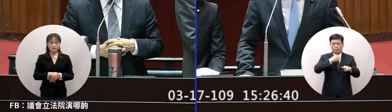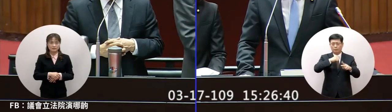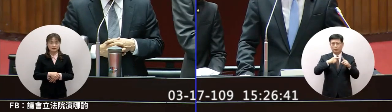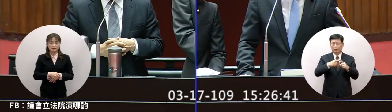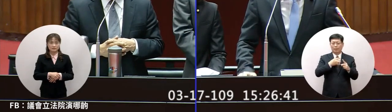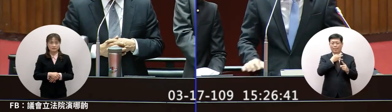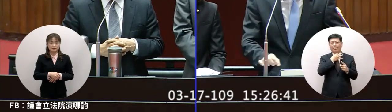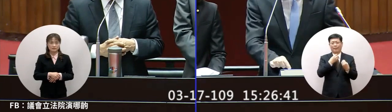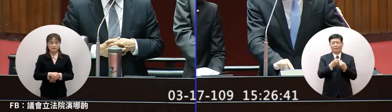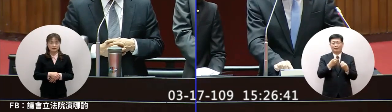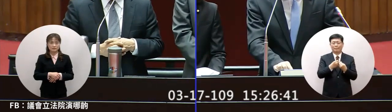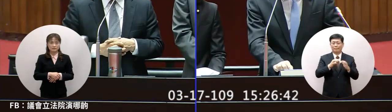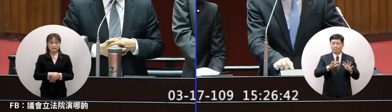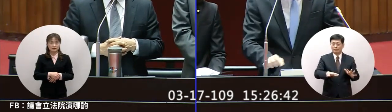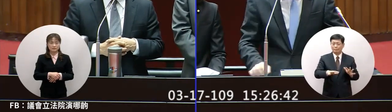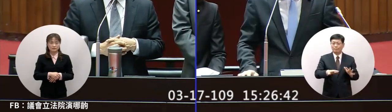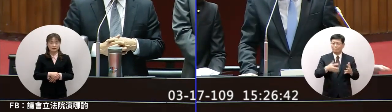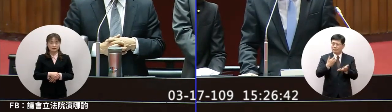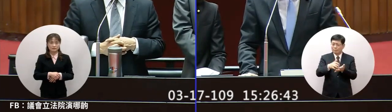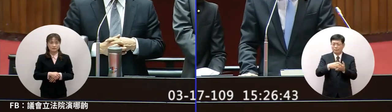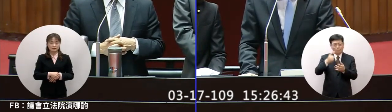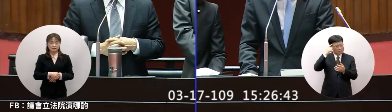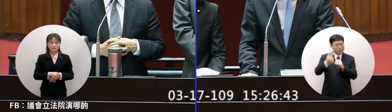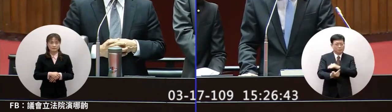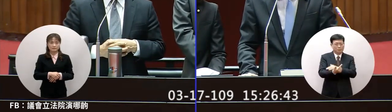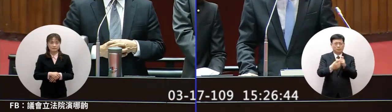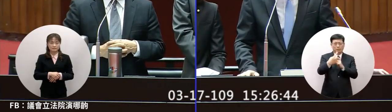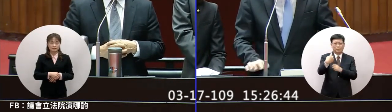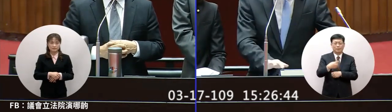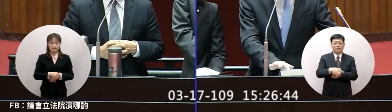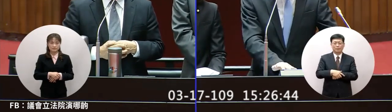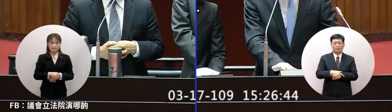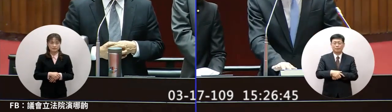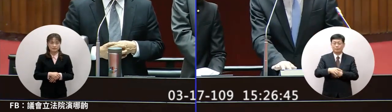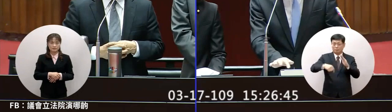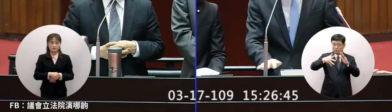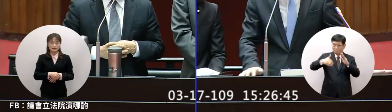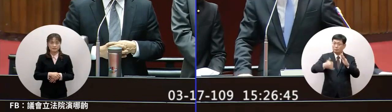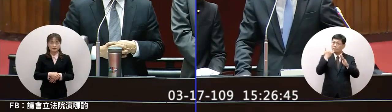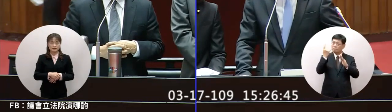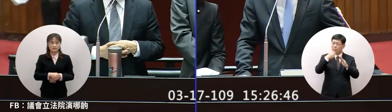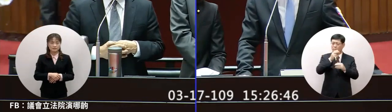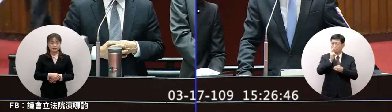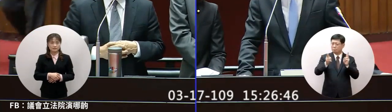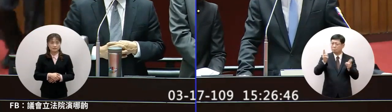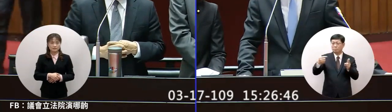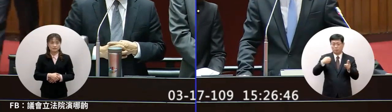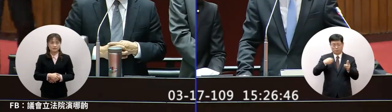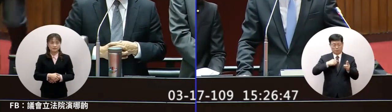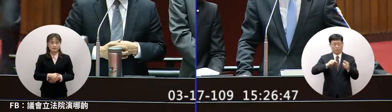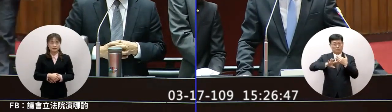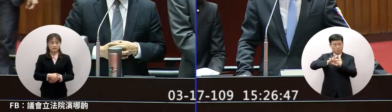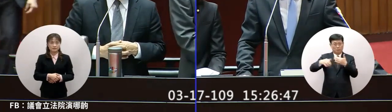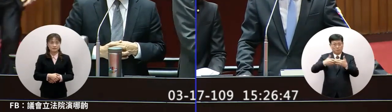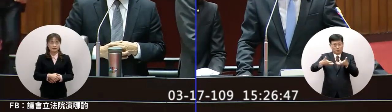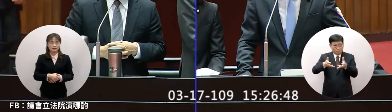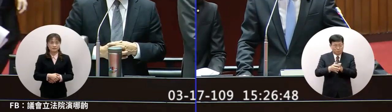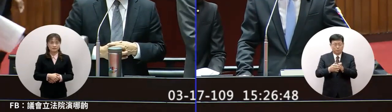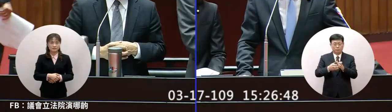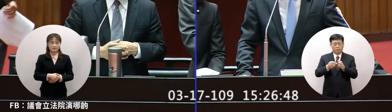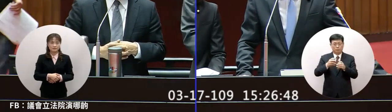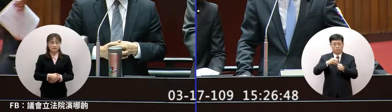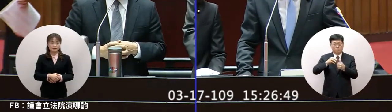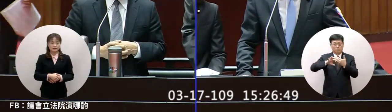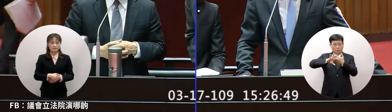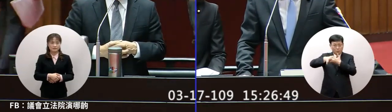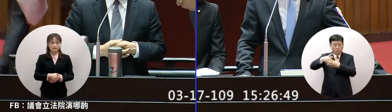人那他們現在很多都想要趕快回來院長你可不可以交代我們的外交部的駐外管